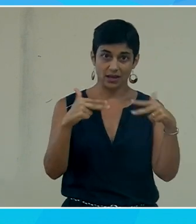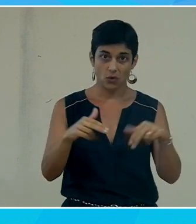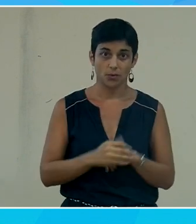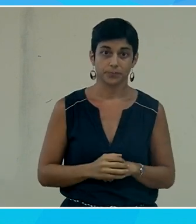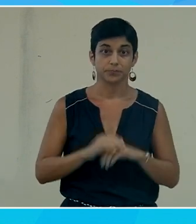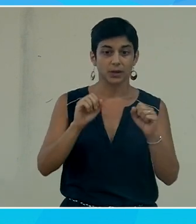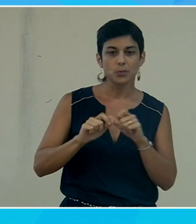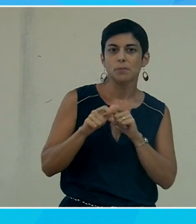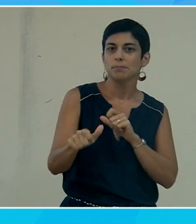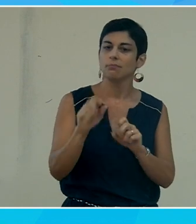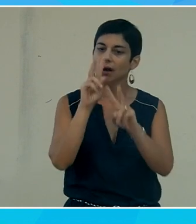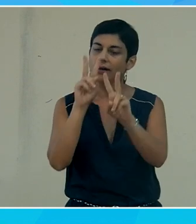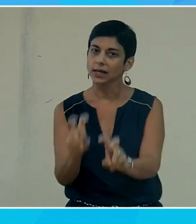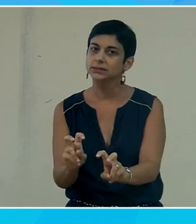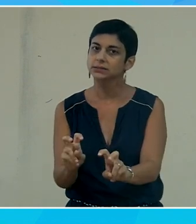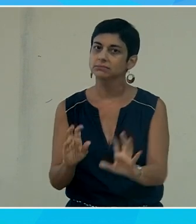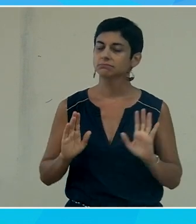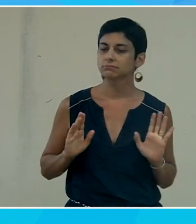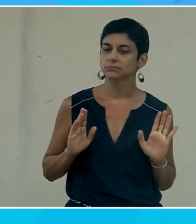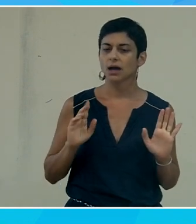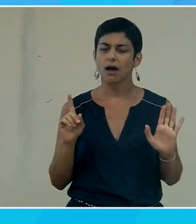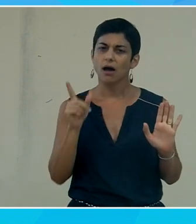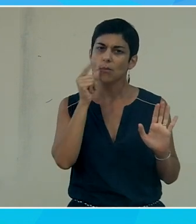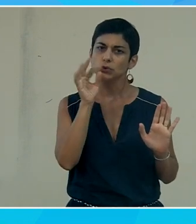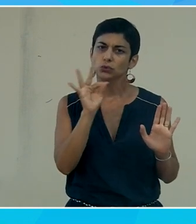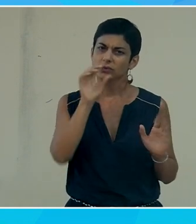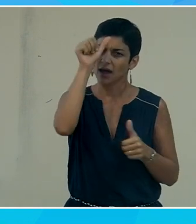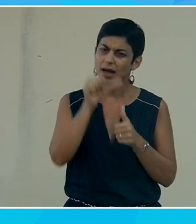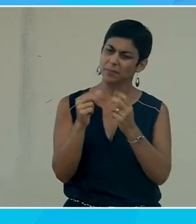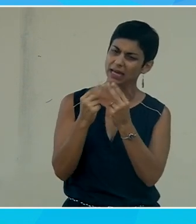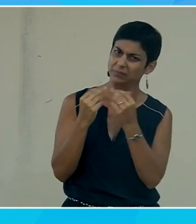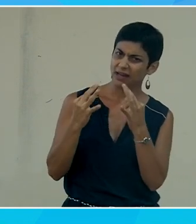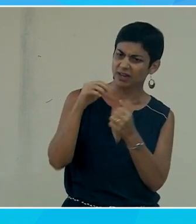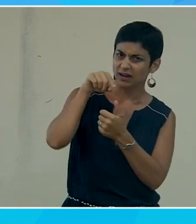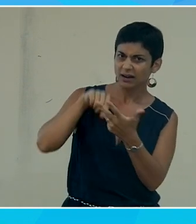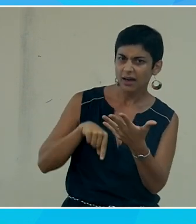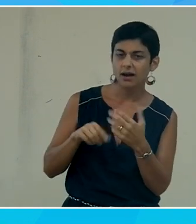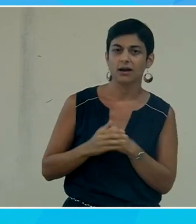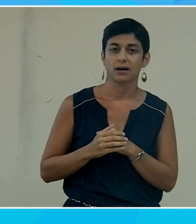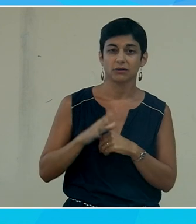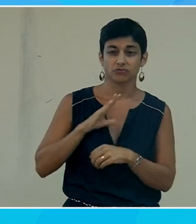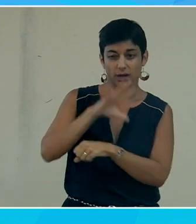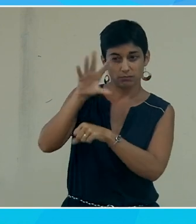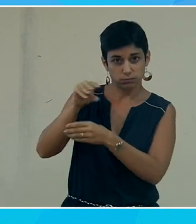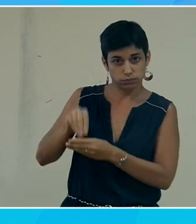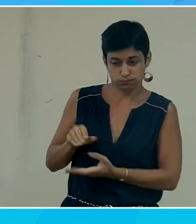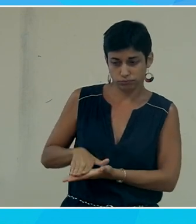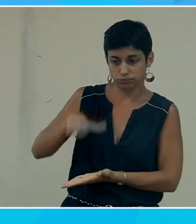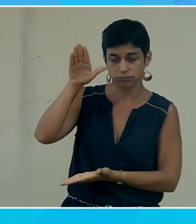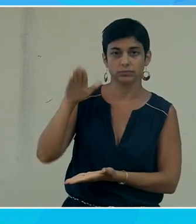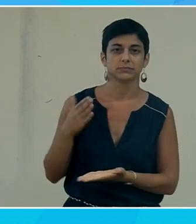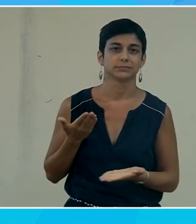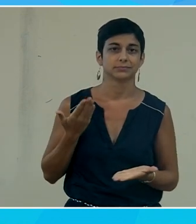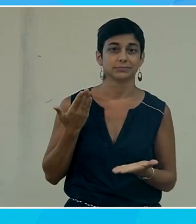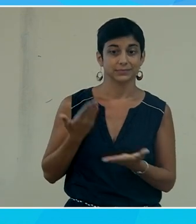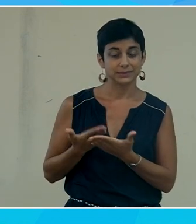ensuite être analysée pour essayer de se dire tiens monsieur Trottin je me souviens il avait parlé de ça on a des systèmes d'indexation etc. donc en définitive c'est